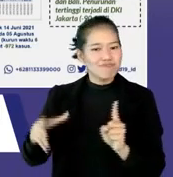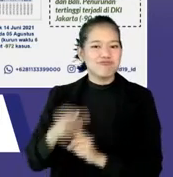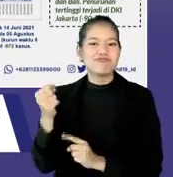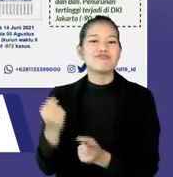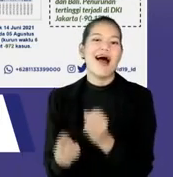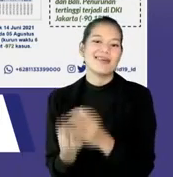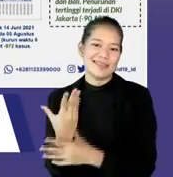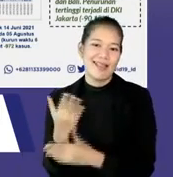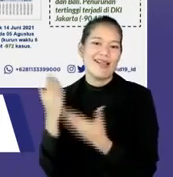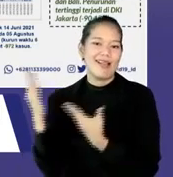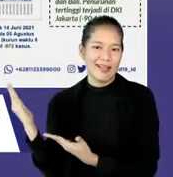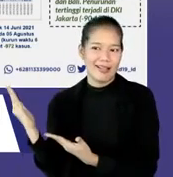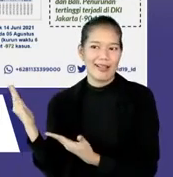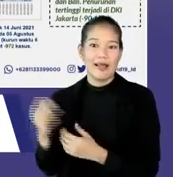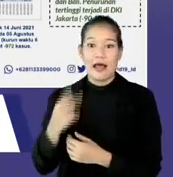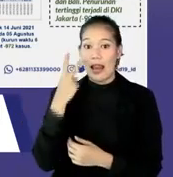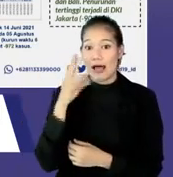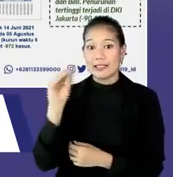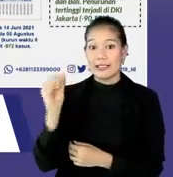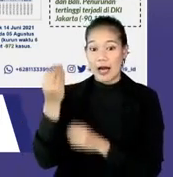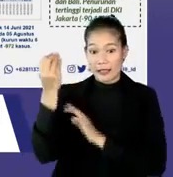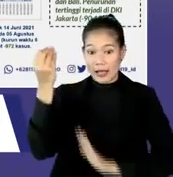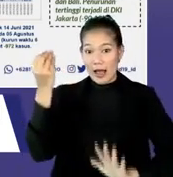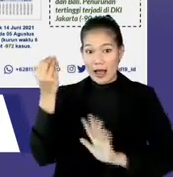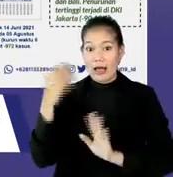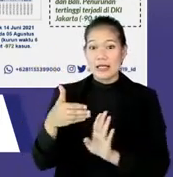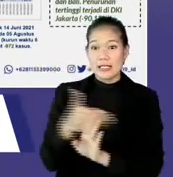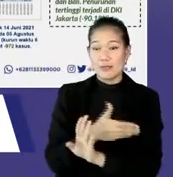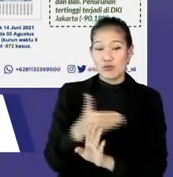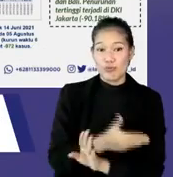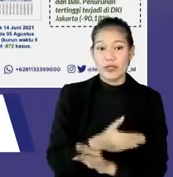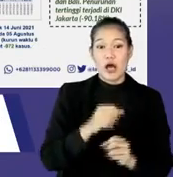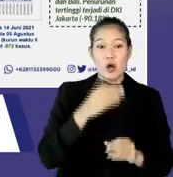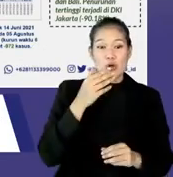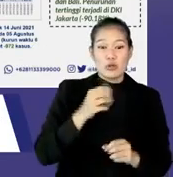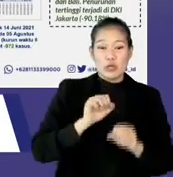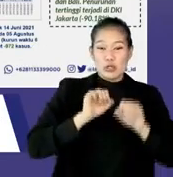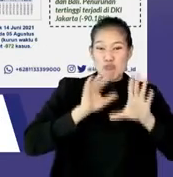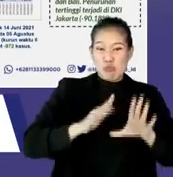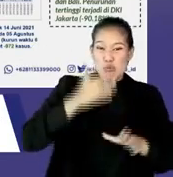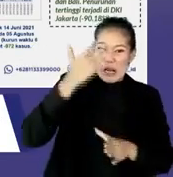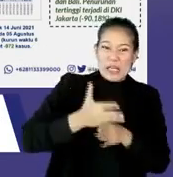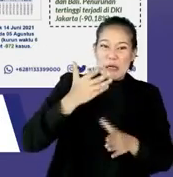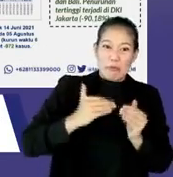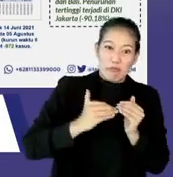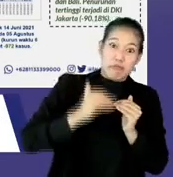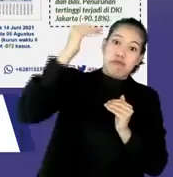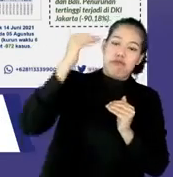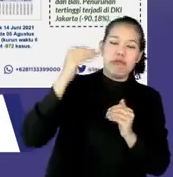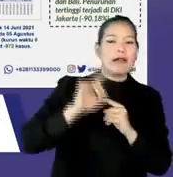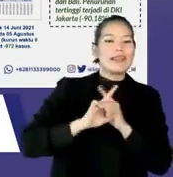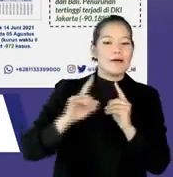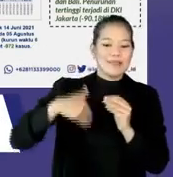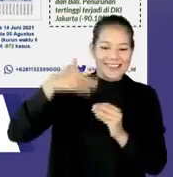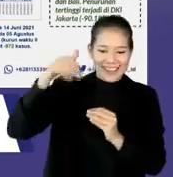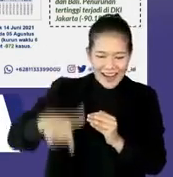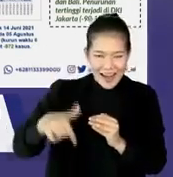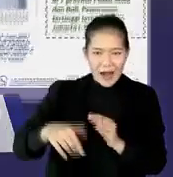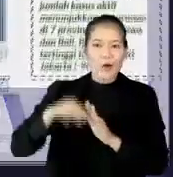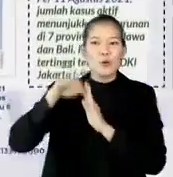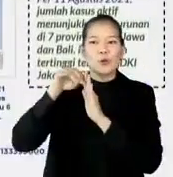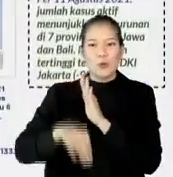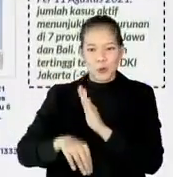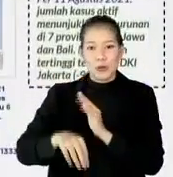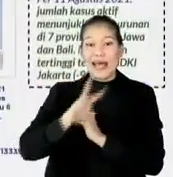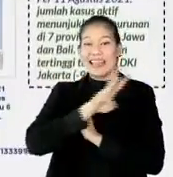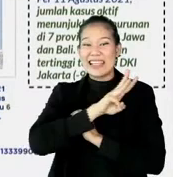bersama. Jadi kalau kita lihat DKI Jakarta sebelumnya naik sampai lebih dari 10 kali lipat dokter Lula, tapi saat ini sudah bisa turun.